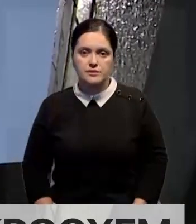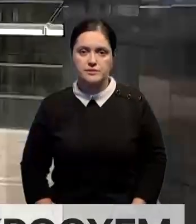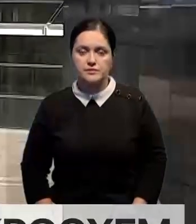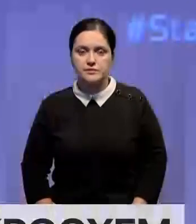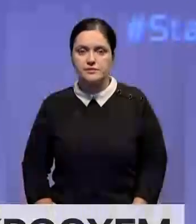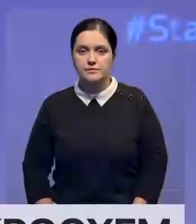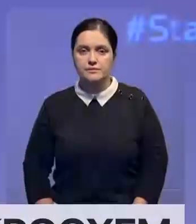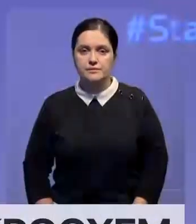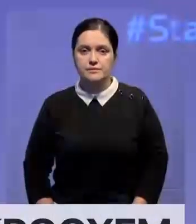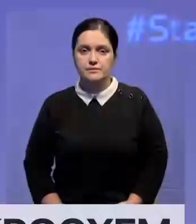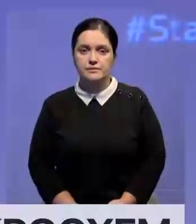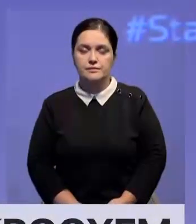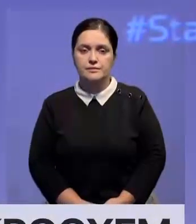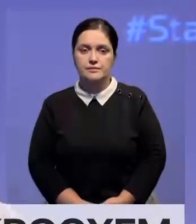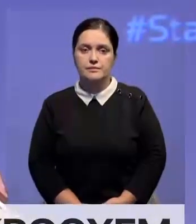Азии.